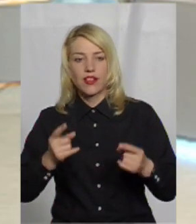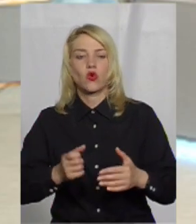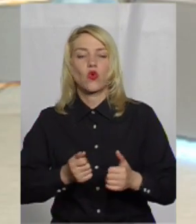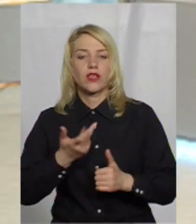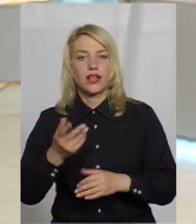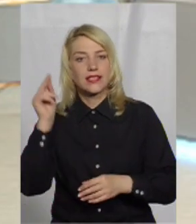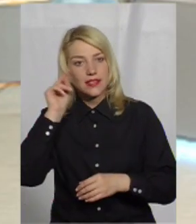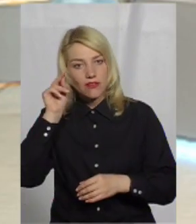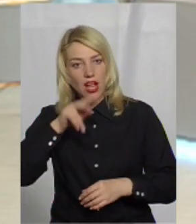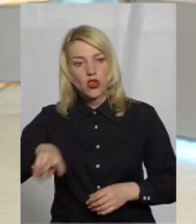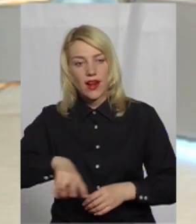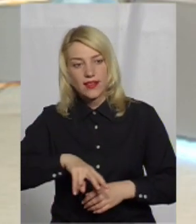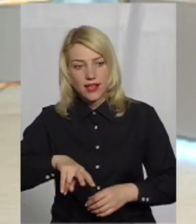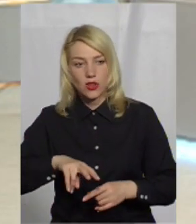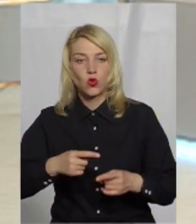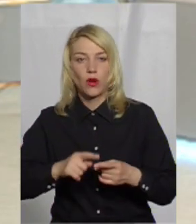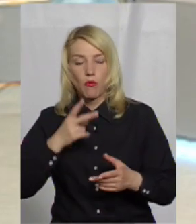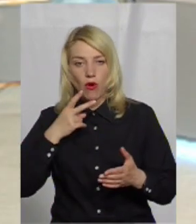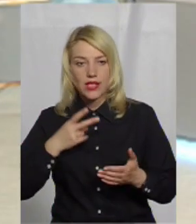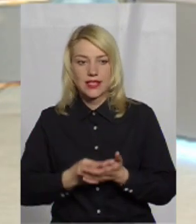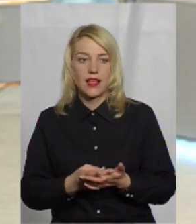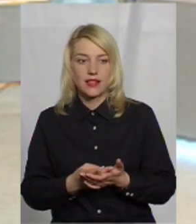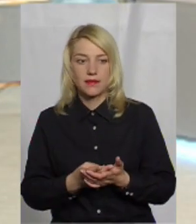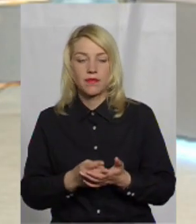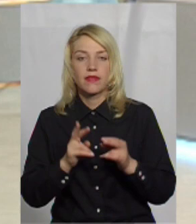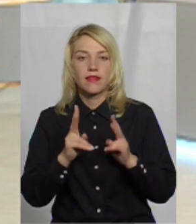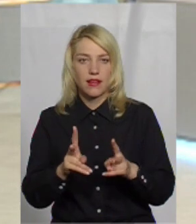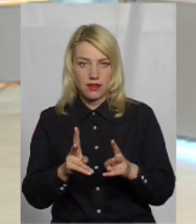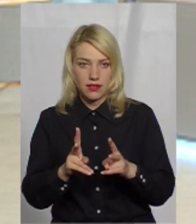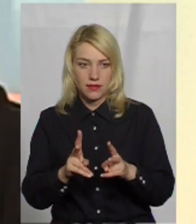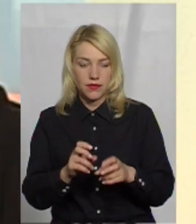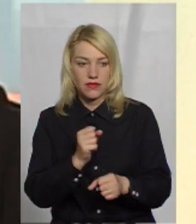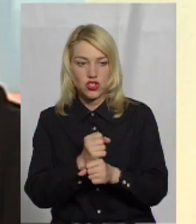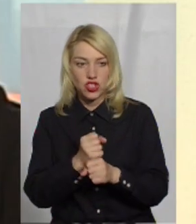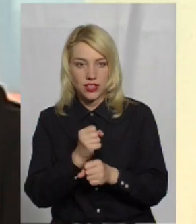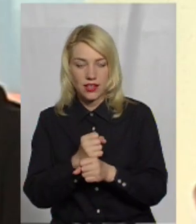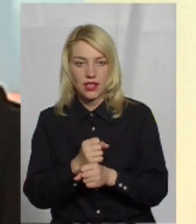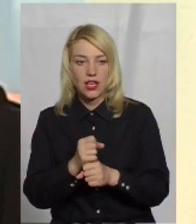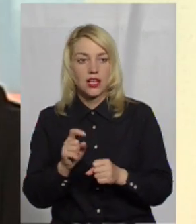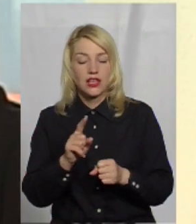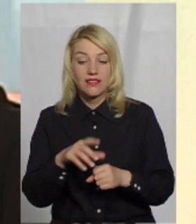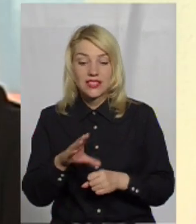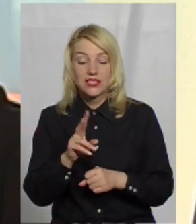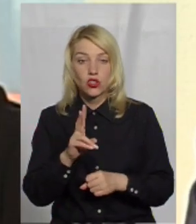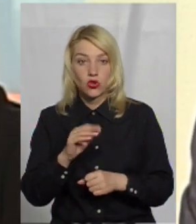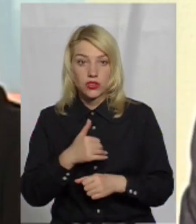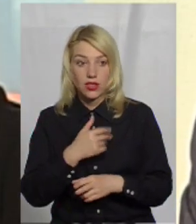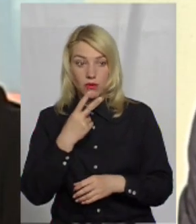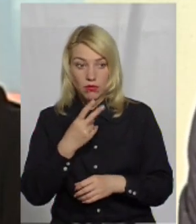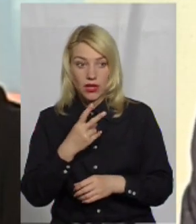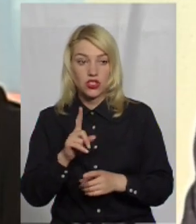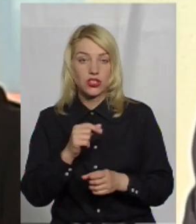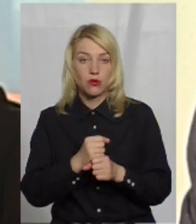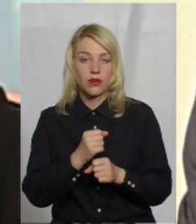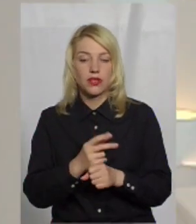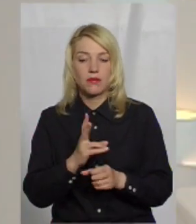кількість різної навчальної літератури. Це ж показали, як вчиняти, і що всі, хто хотіли побачити, що робити при